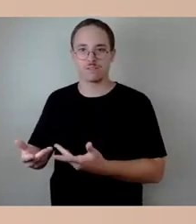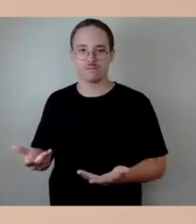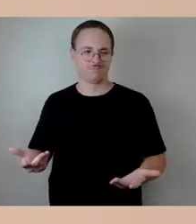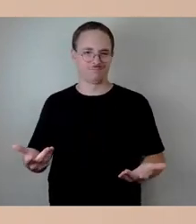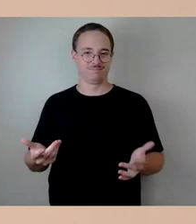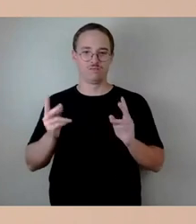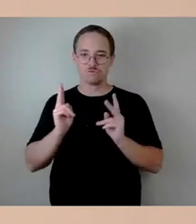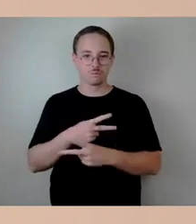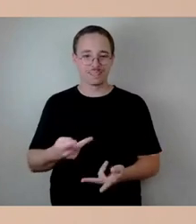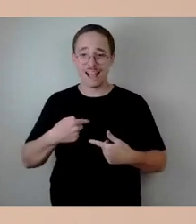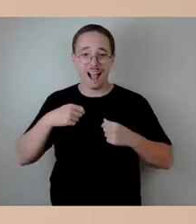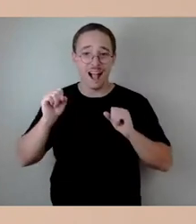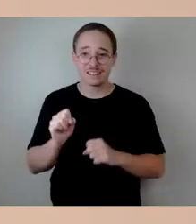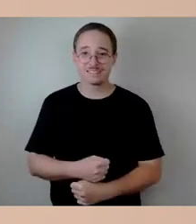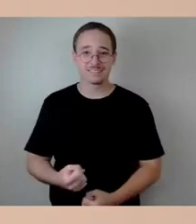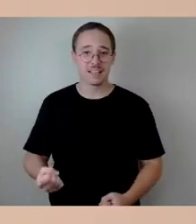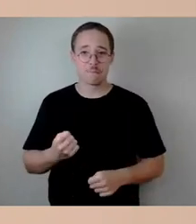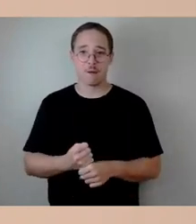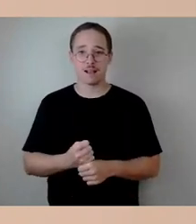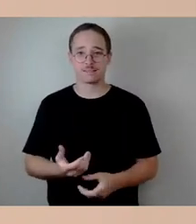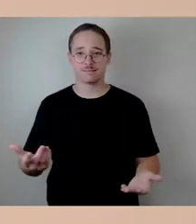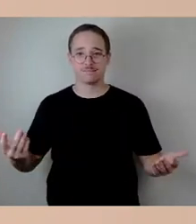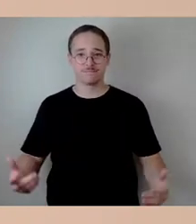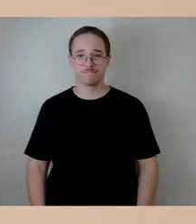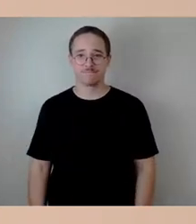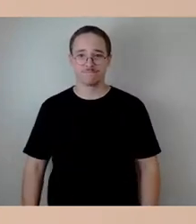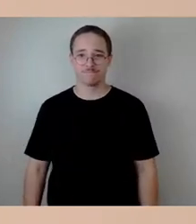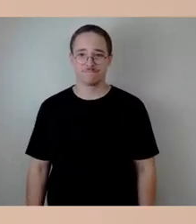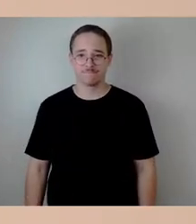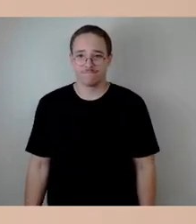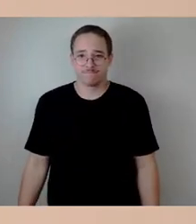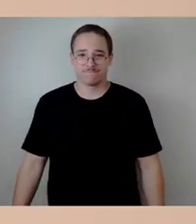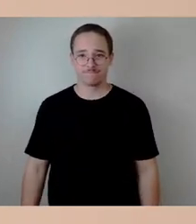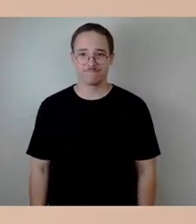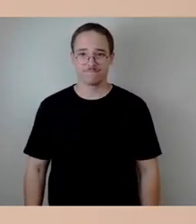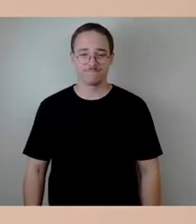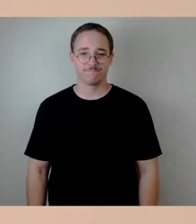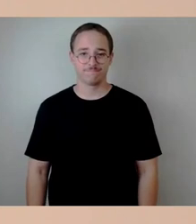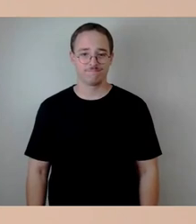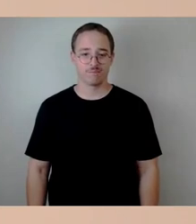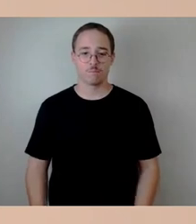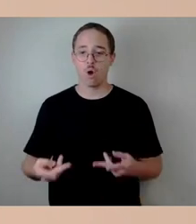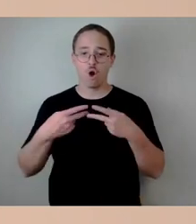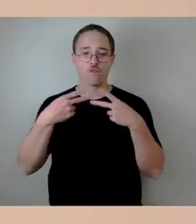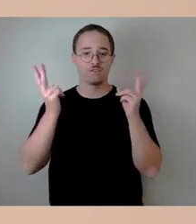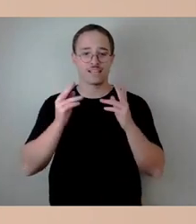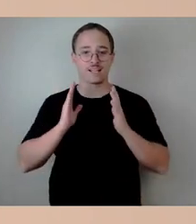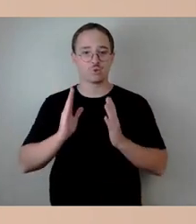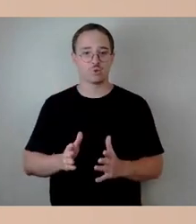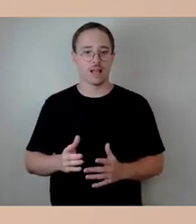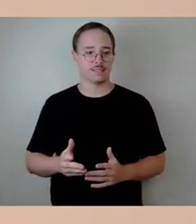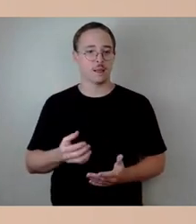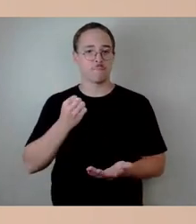wir können dies nicht. Und wir haben als öffentliche Gesundheitsbehörde und damit auch die Landeshauptstadt Dresden